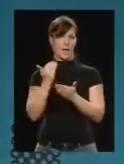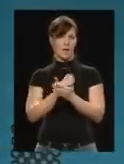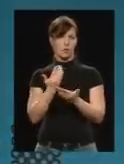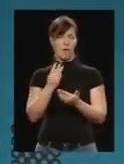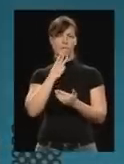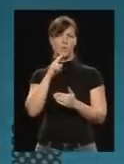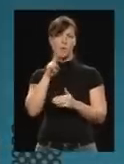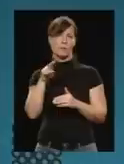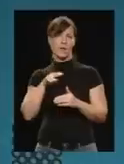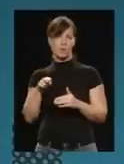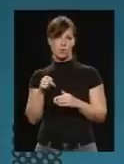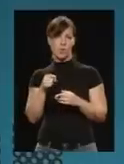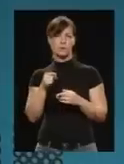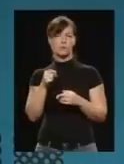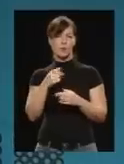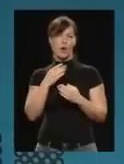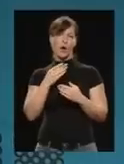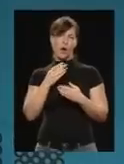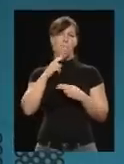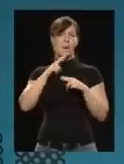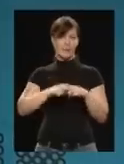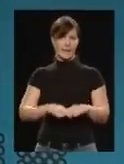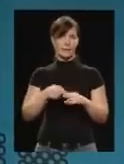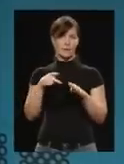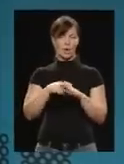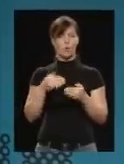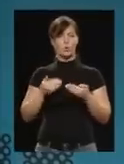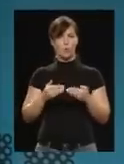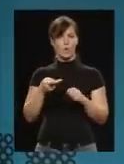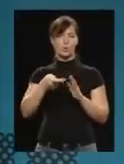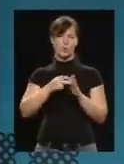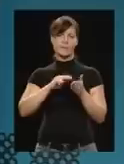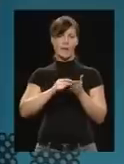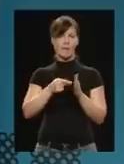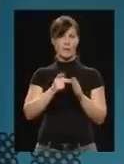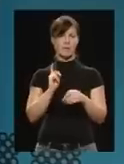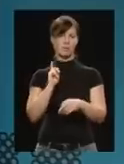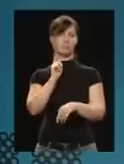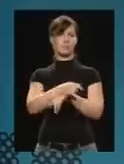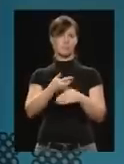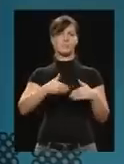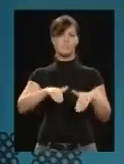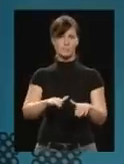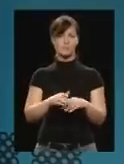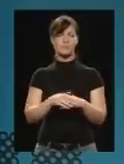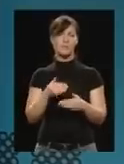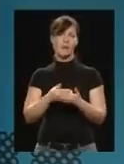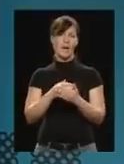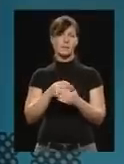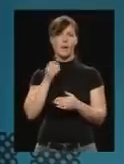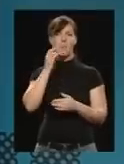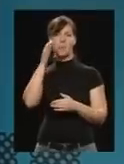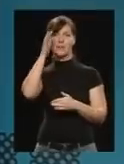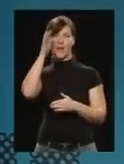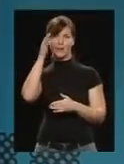Wintermantás Zsolt polgármester úr, tanásnok úr tett javaslatot a Fővárosi Közgyűlésnek arra, hogy a tervezése indulja meg ennek a munkának, a BKK feladata lesz, ez mi